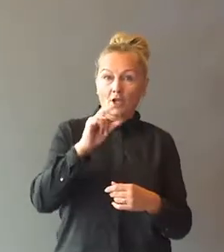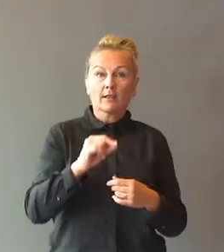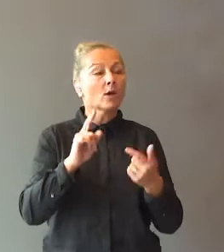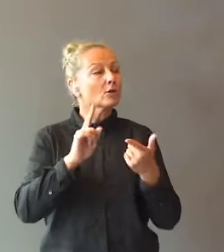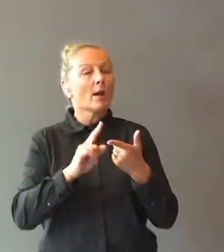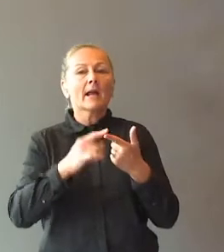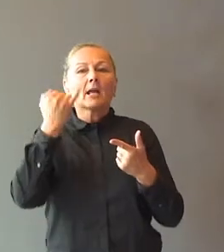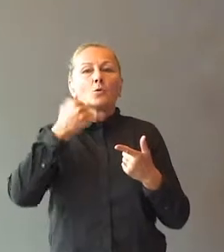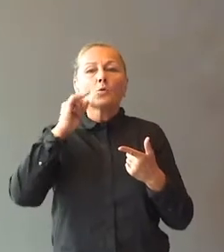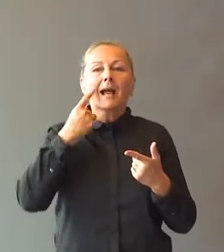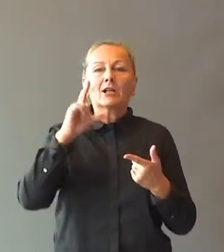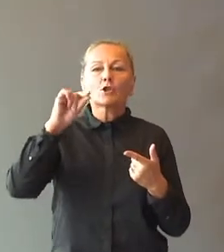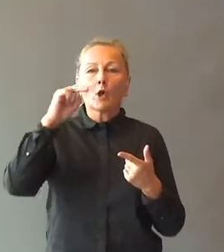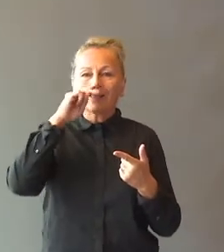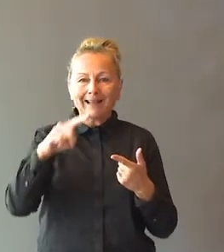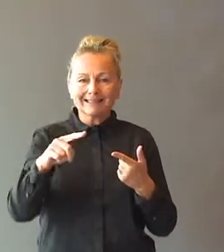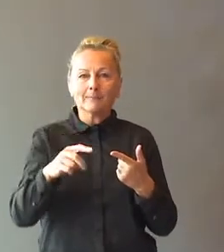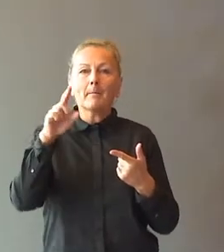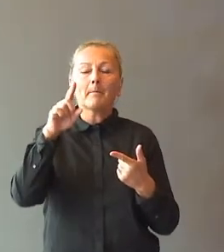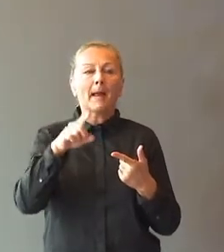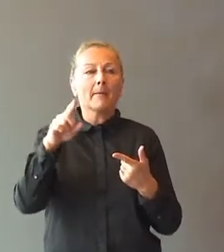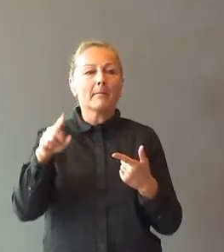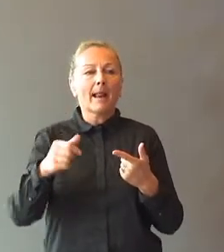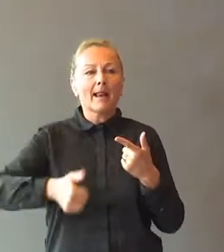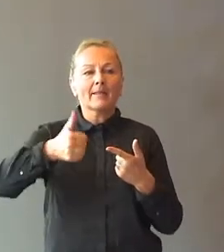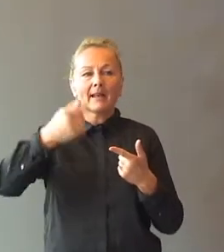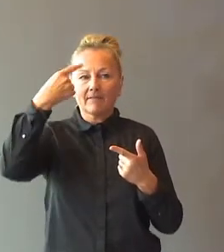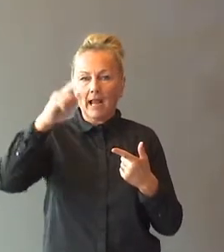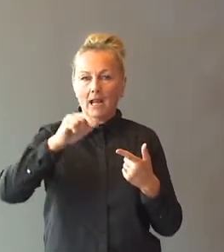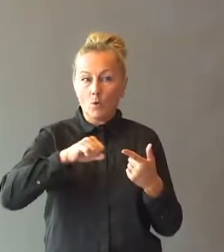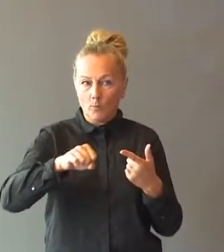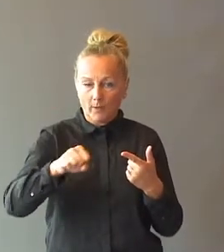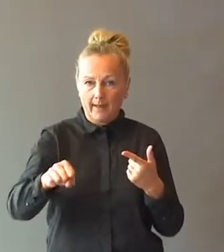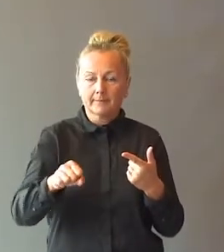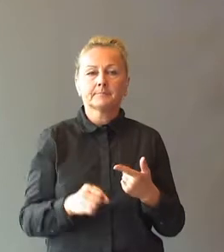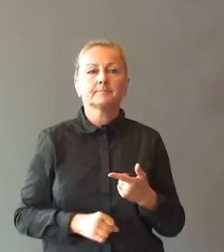Jogeir Sognes, som er PP-leder i Fjell kommune.